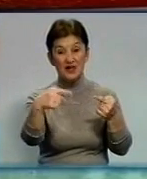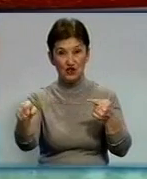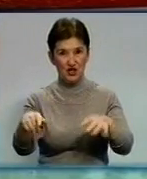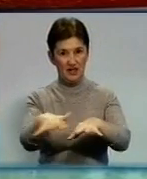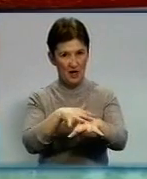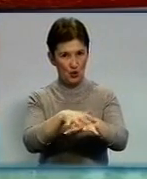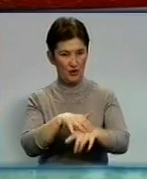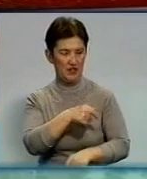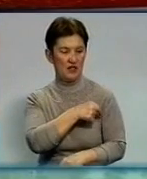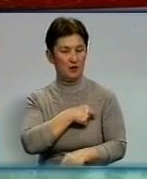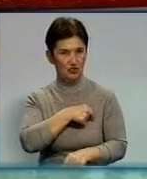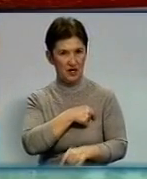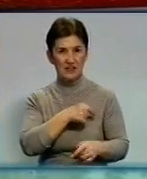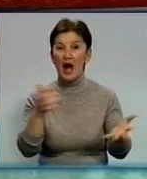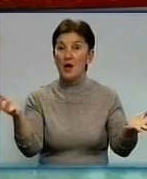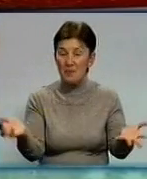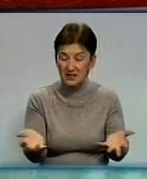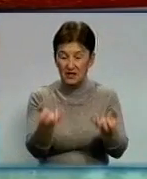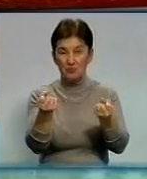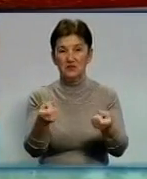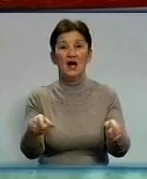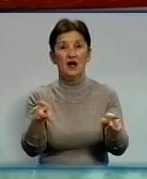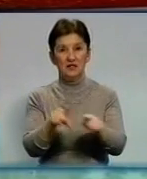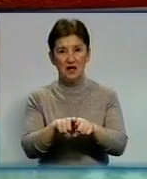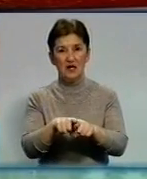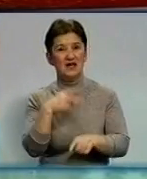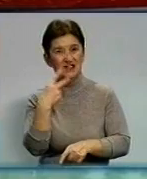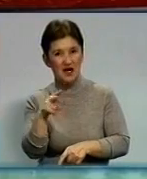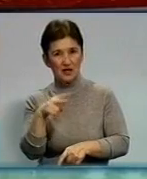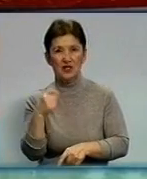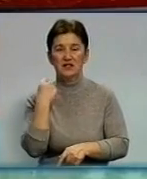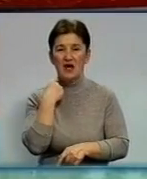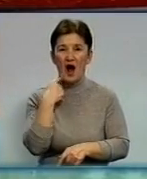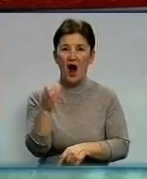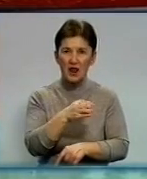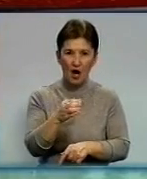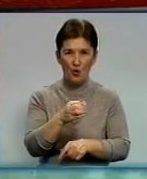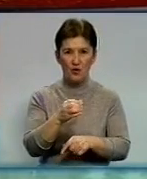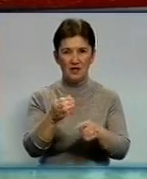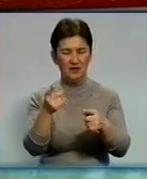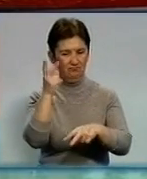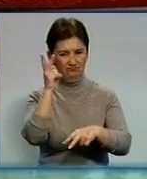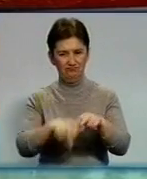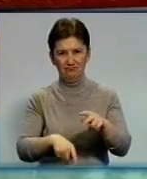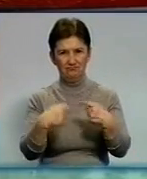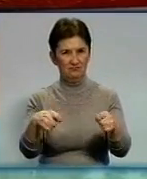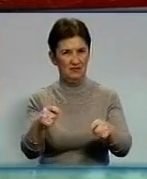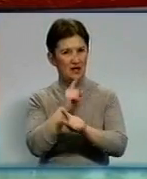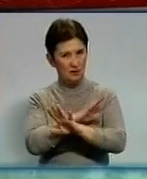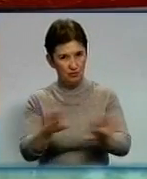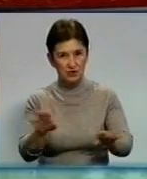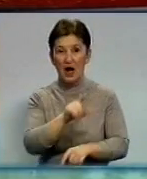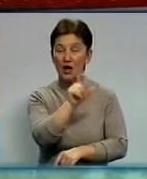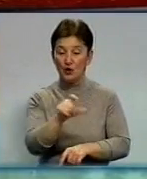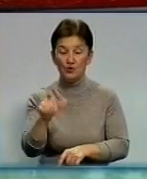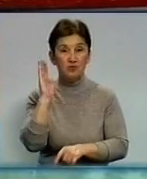кіосків, невеличких магазинів та автозаправних станцій алкоголь та сегрити зникнуть. Автори сподіваються, що завдяки таким нововведенням люди